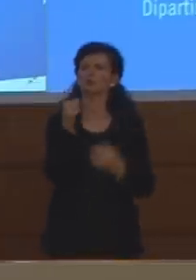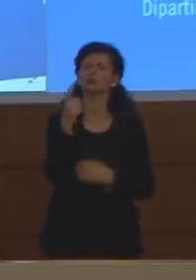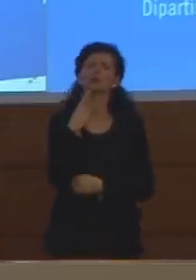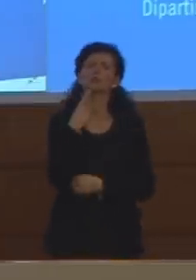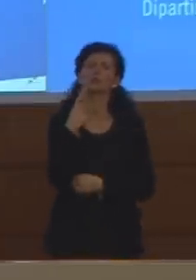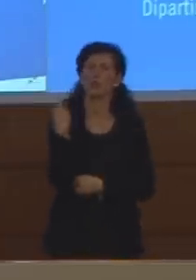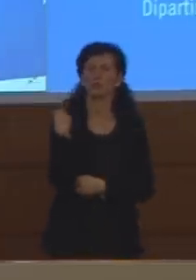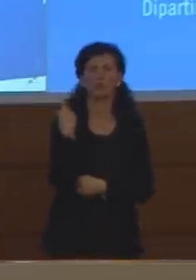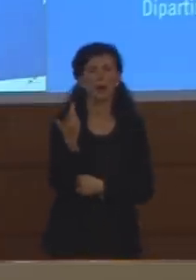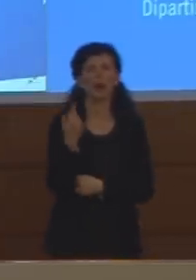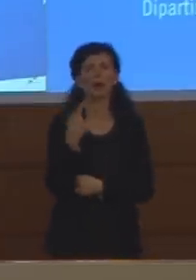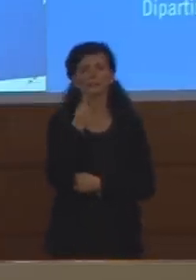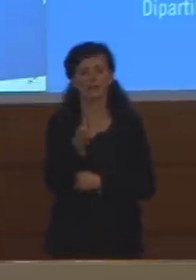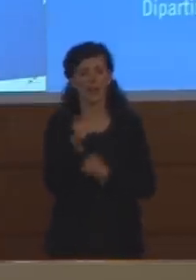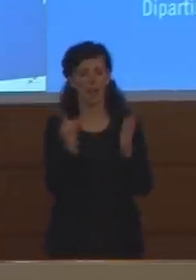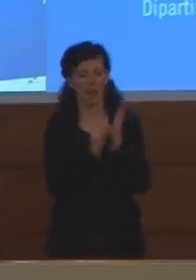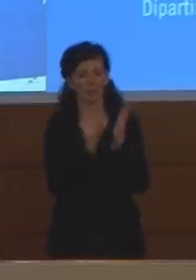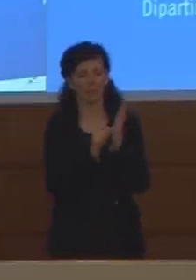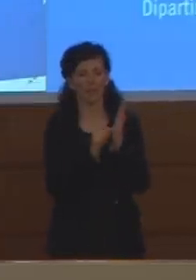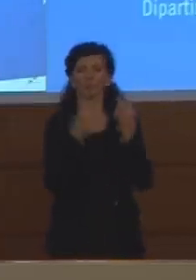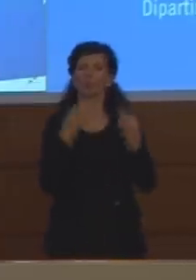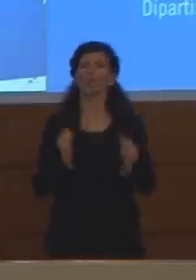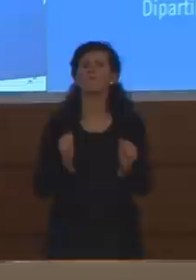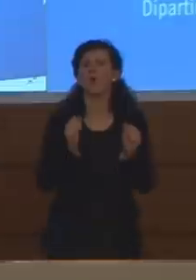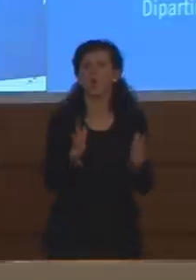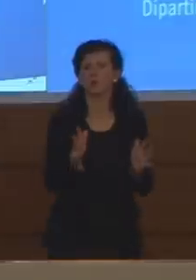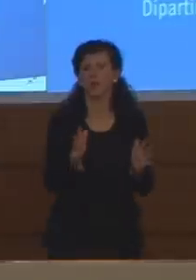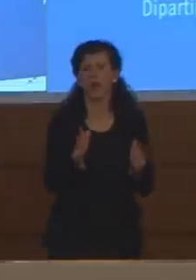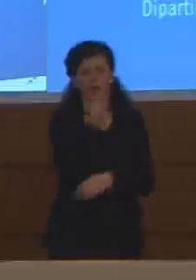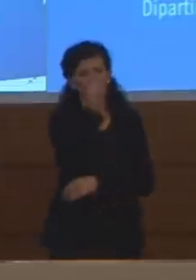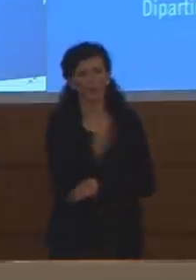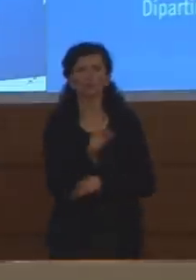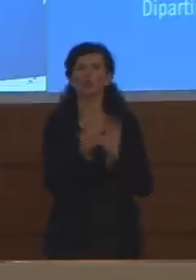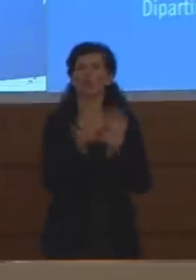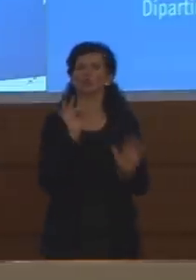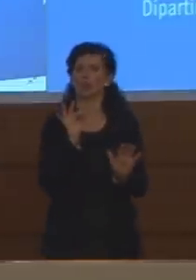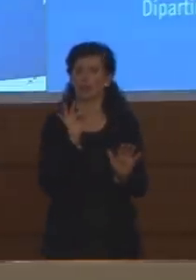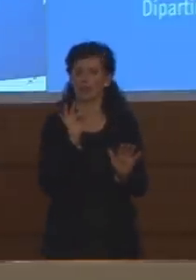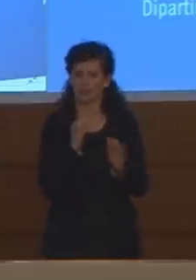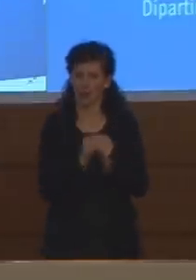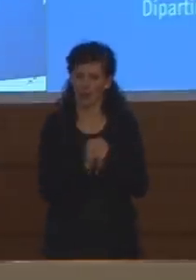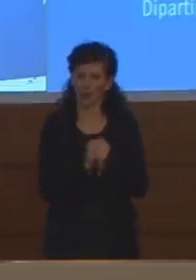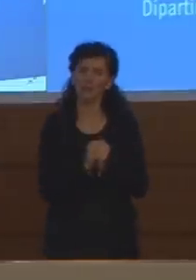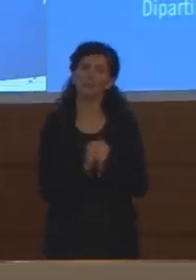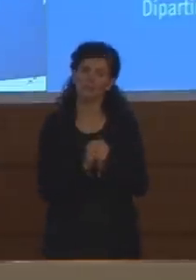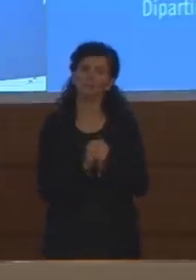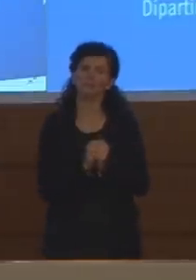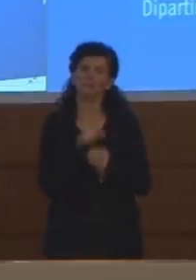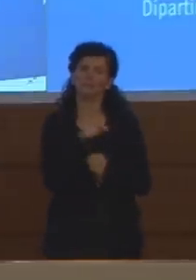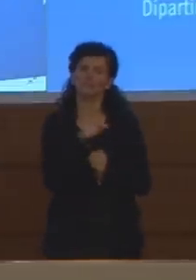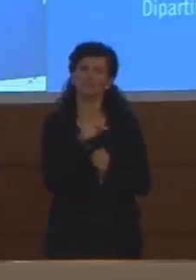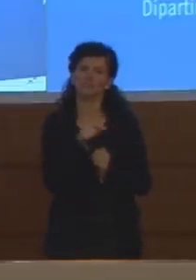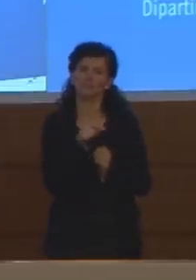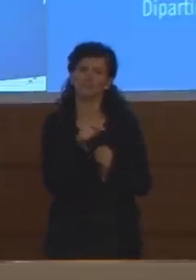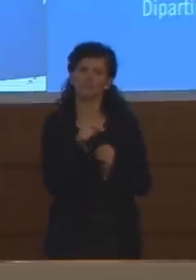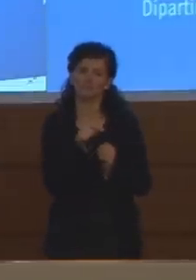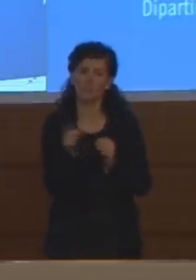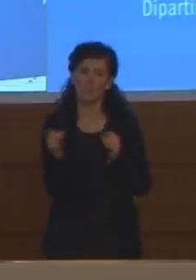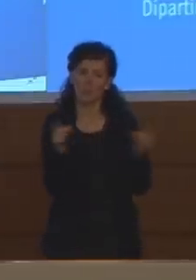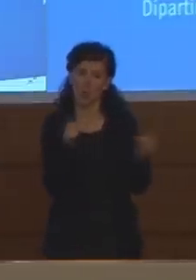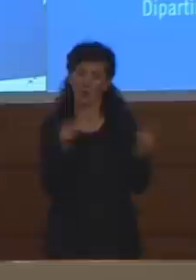misura che verrà adottata su base volontaria e individuale. Credo che sarà uno dei momenti in cui si